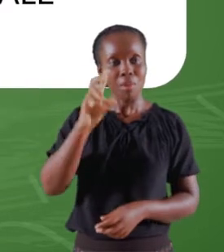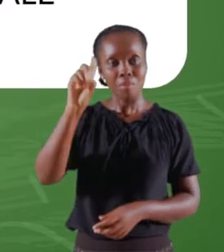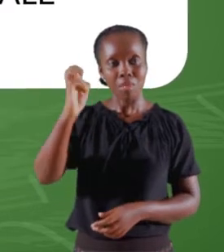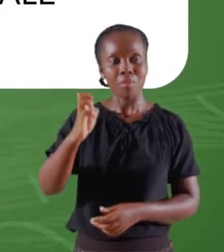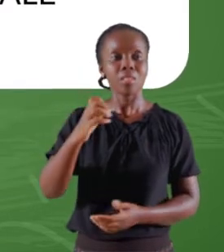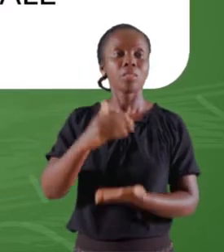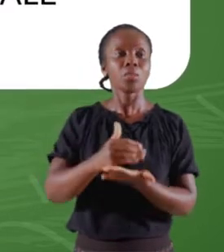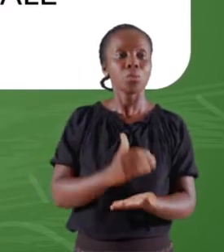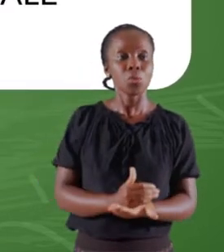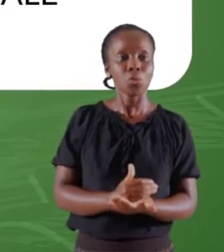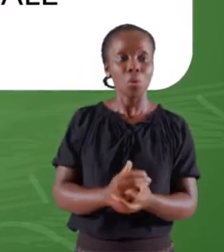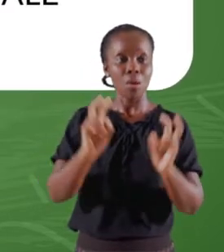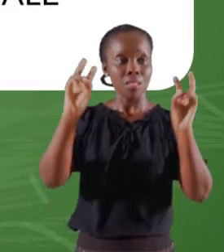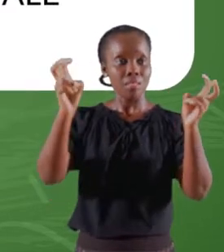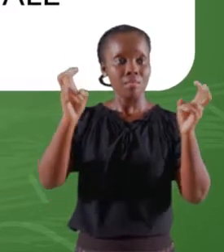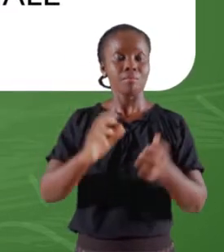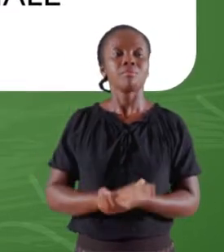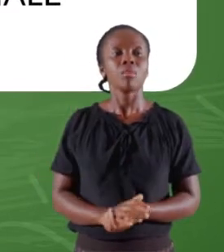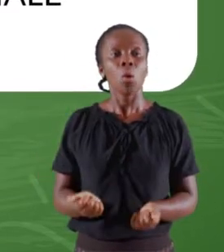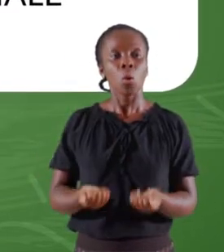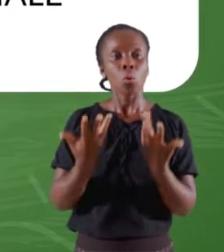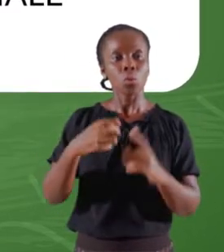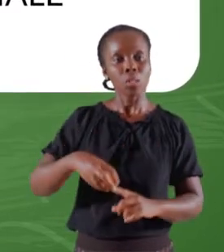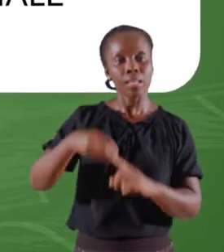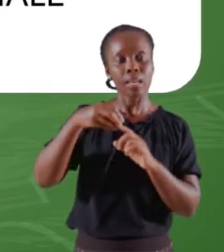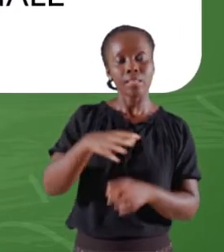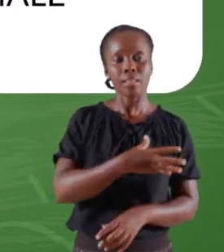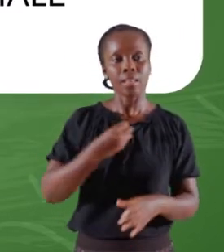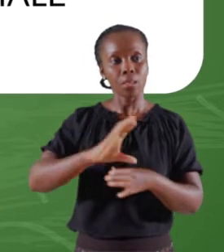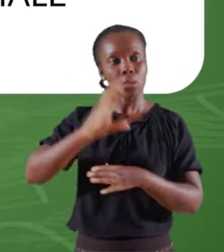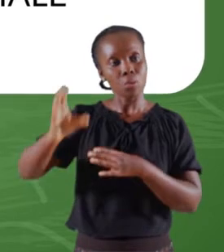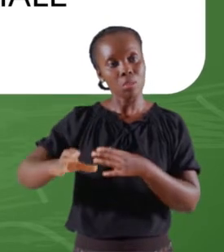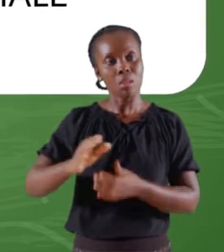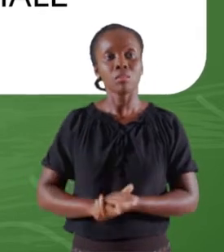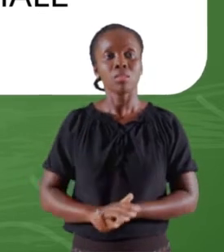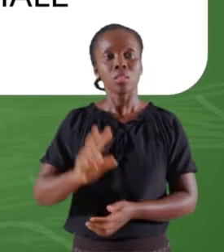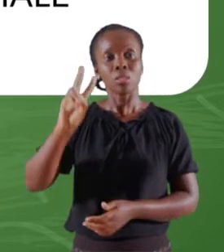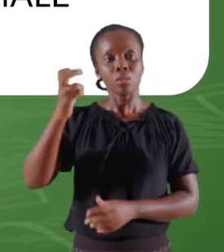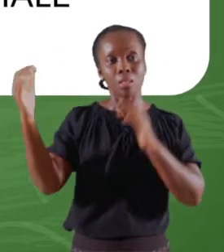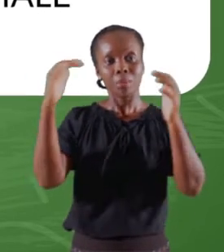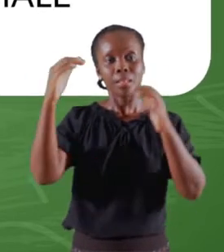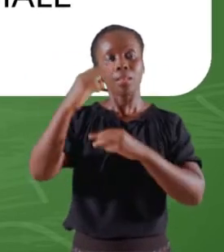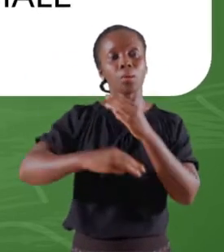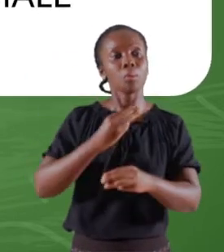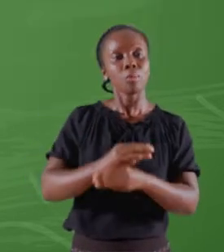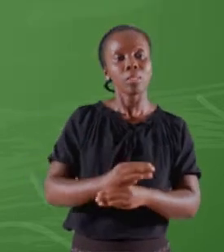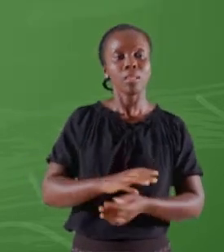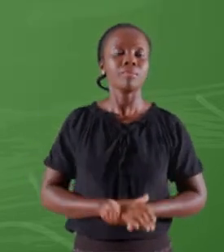Elle est intitulée « Les causes, caractères et conséquences de la Deuxième Guerre mondiale ».